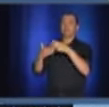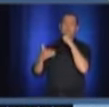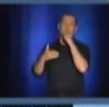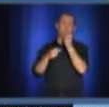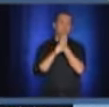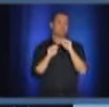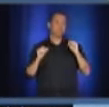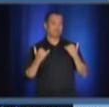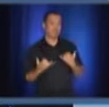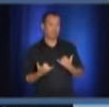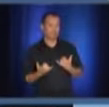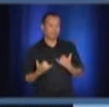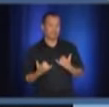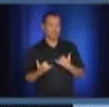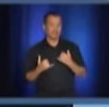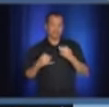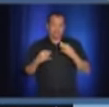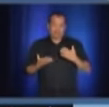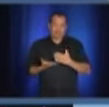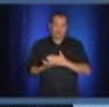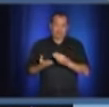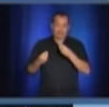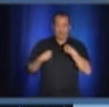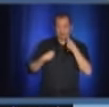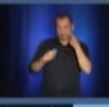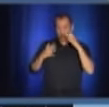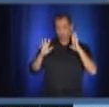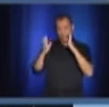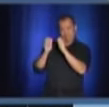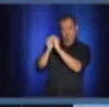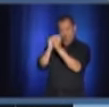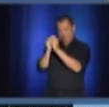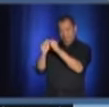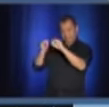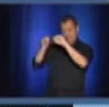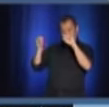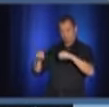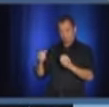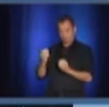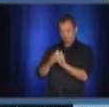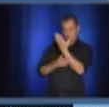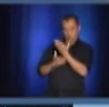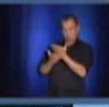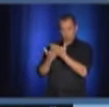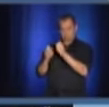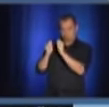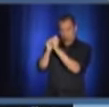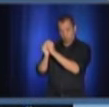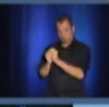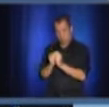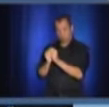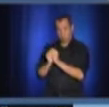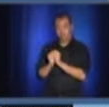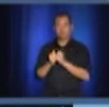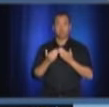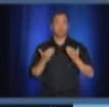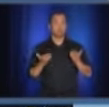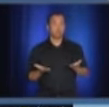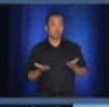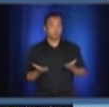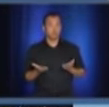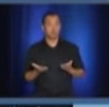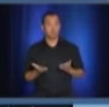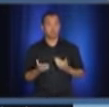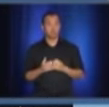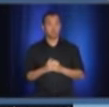temps que les systèmes soient remodulés. Mais on suit quand même la situation. Il n a rien actuellement dans les informations qui nous